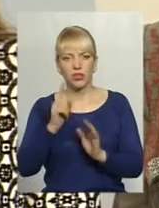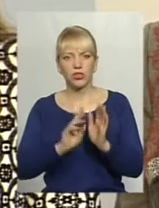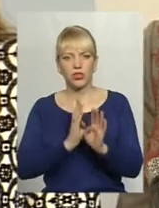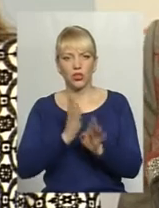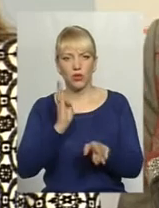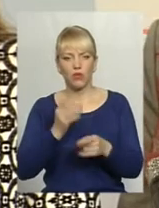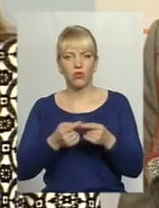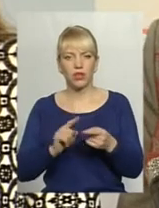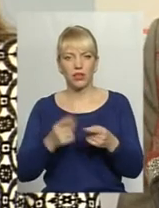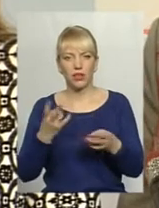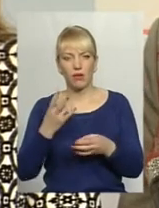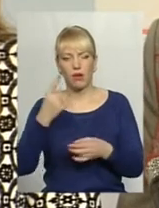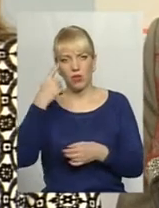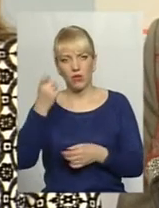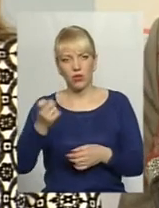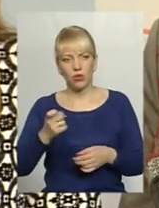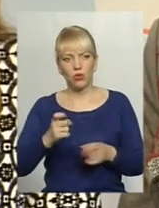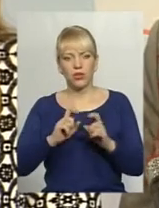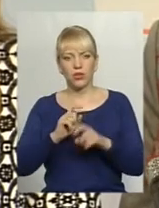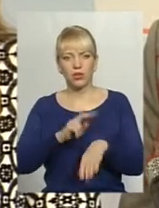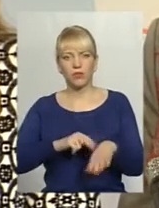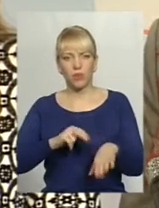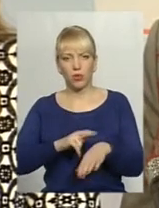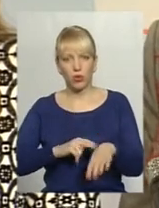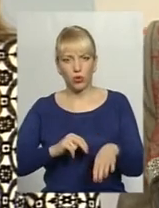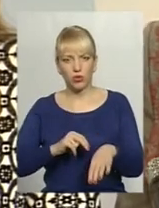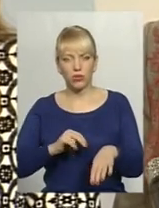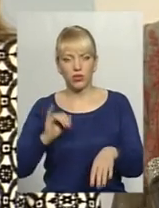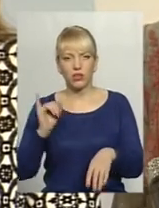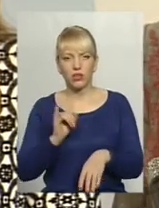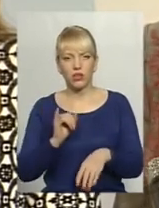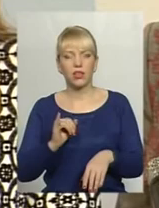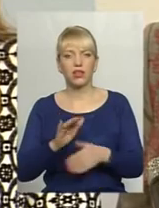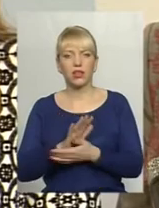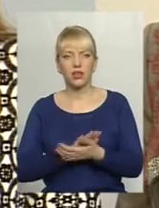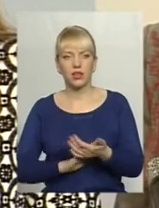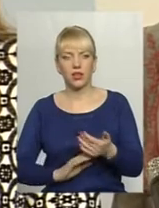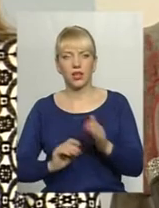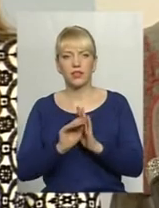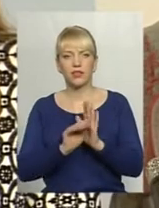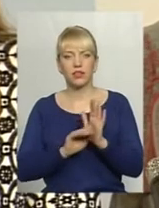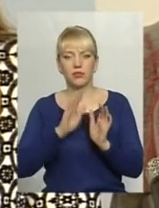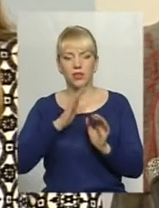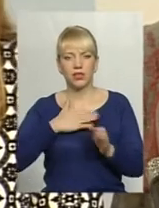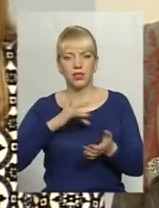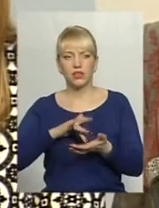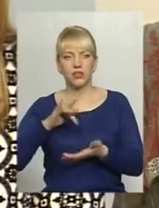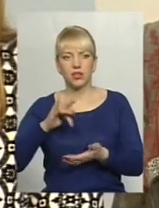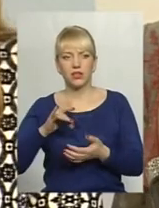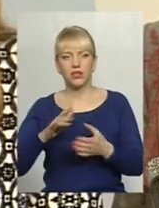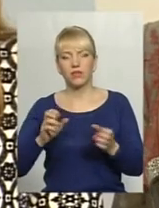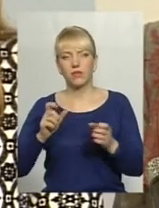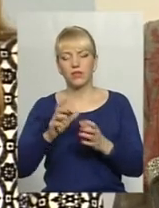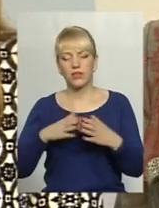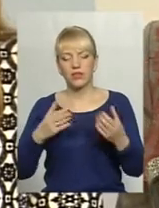повідомити орган, правоохоронні органи, а далі, відповідно, системою наших центрів сім'я,